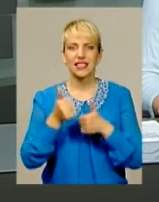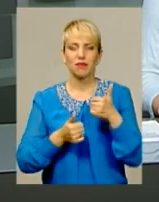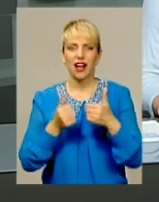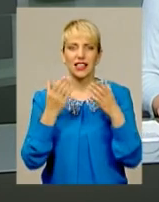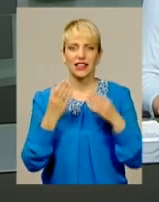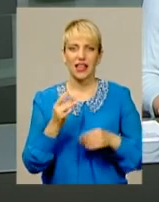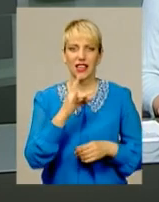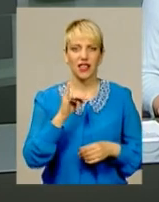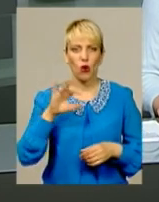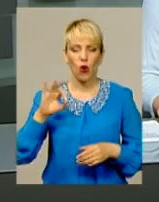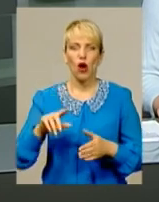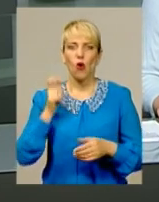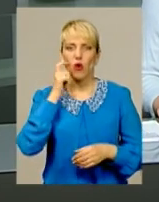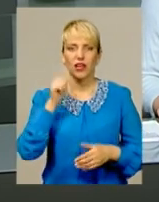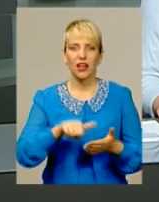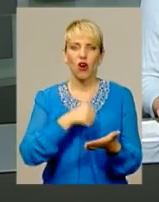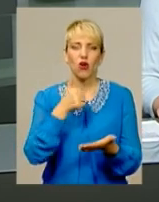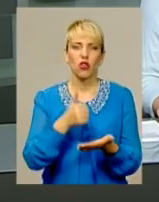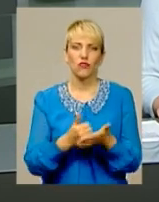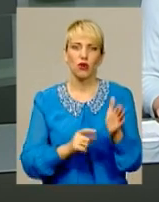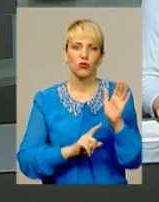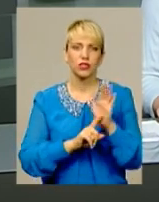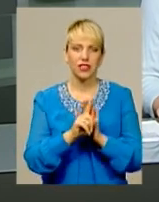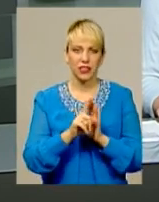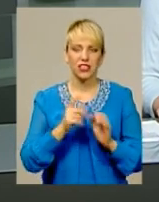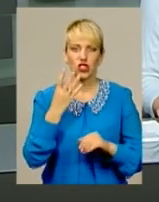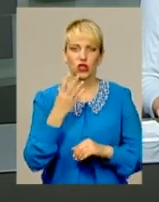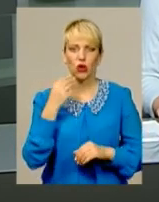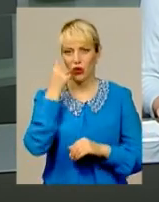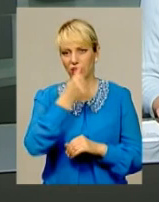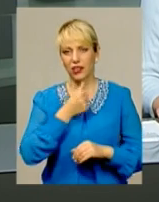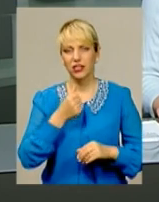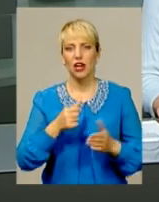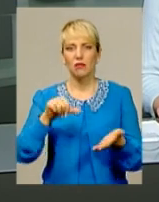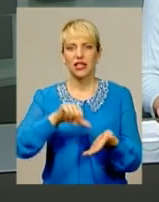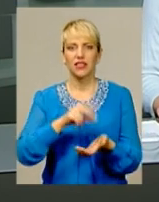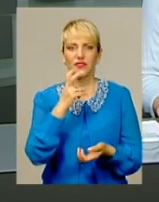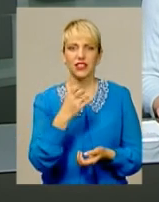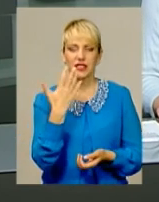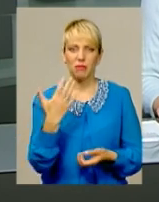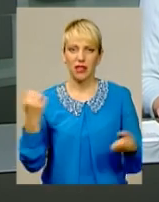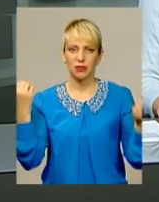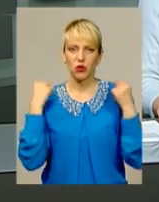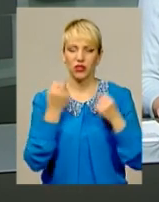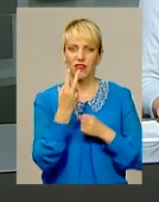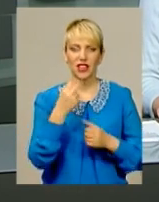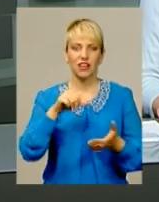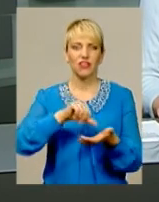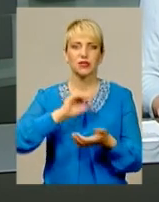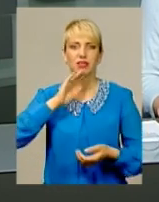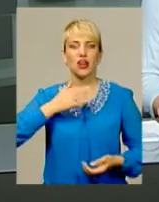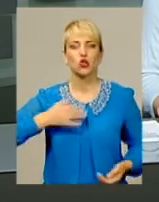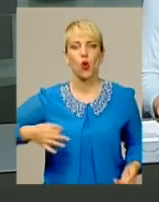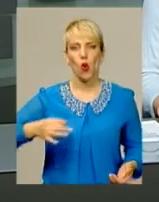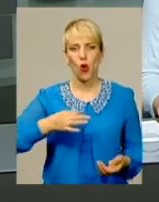Нагадаю, Україну на головному старті чотириріччя представляють 205 спортсменів, 12 із них виступили за нашу область.